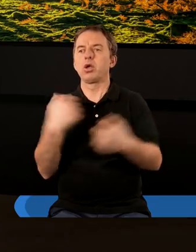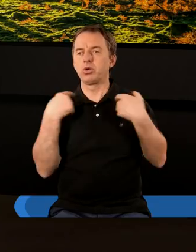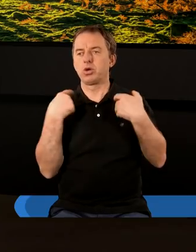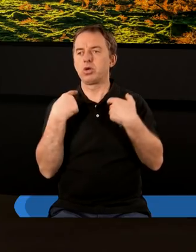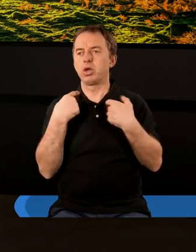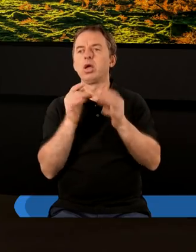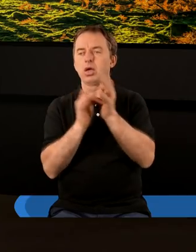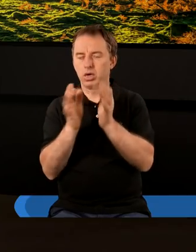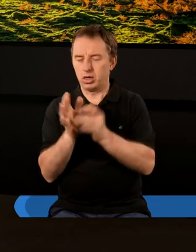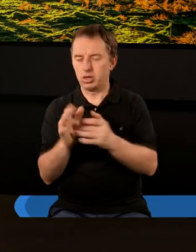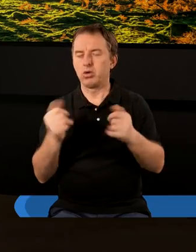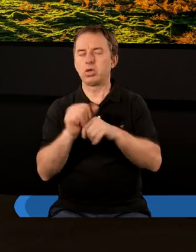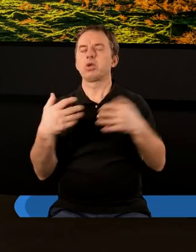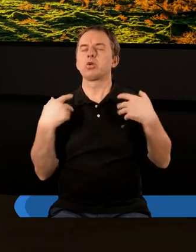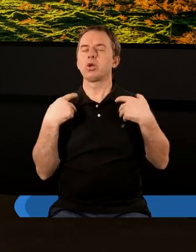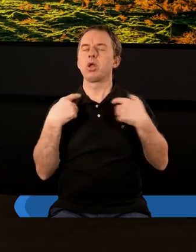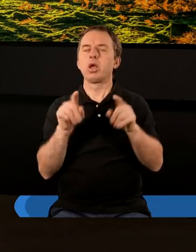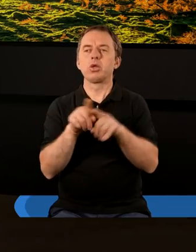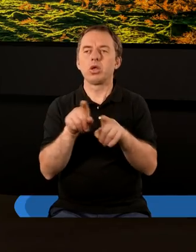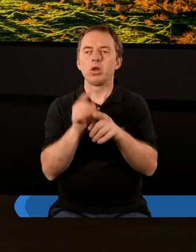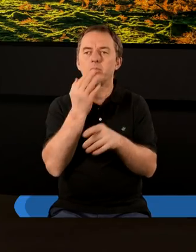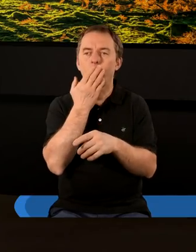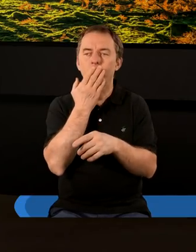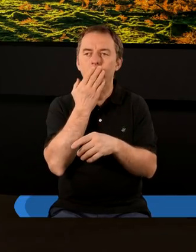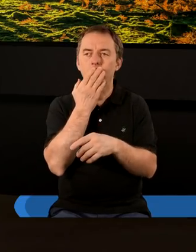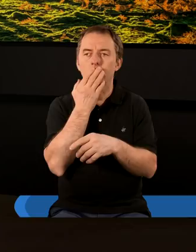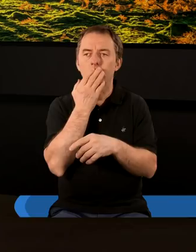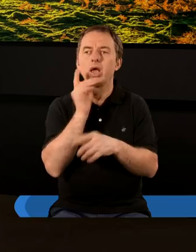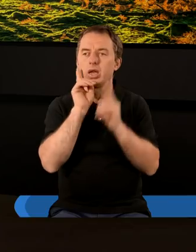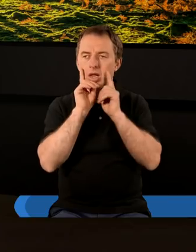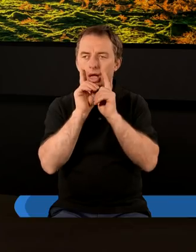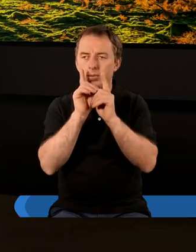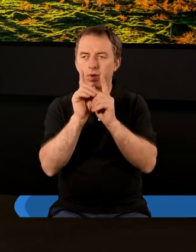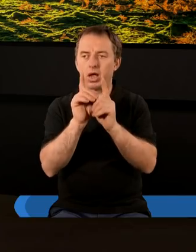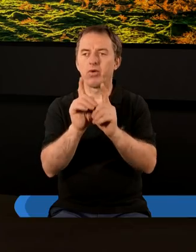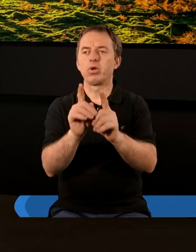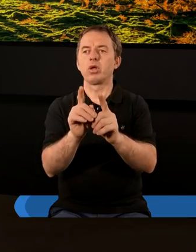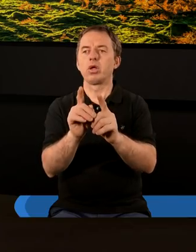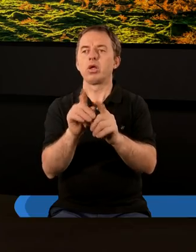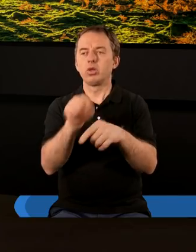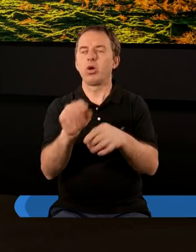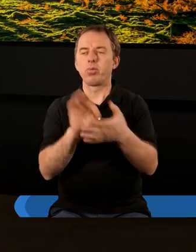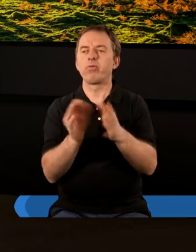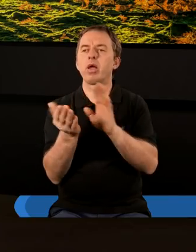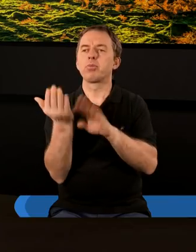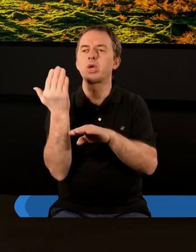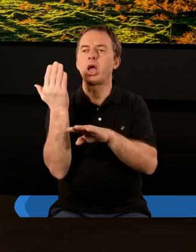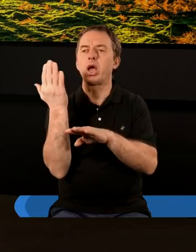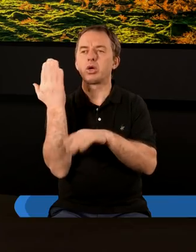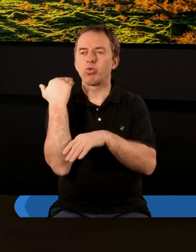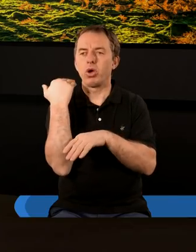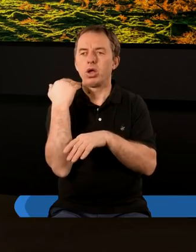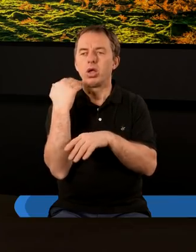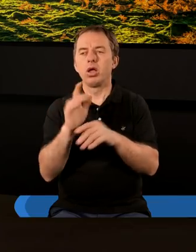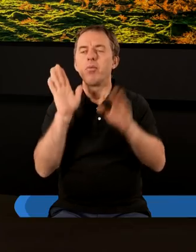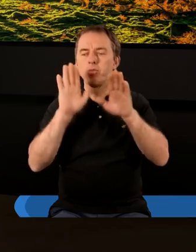jest imię życia bo Chrystus jest życiem ale jednocześnie mówi ale tak naprawdę to pewna przeszłość tak